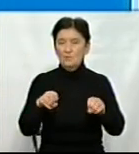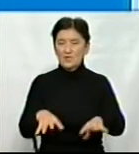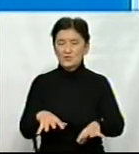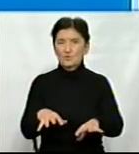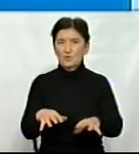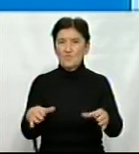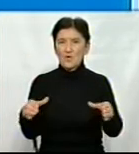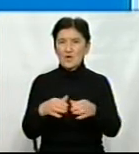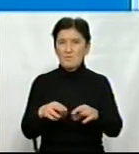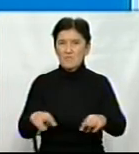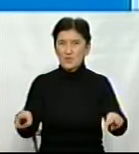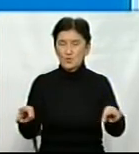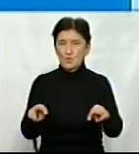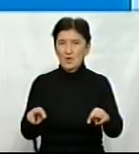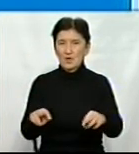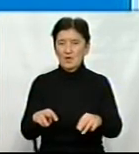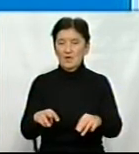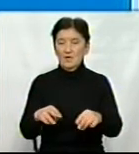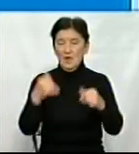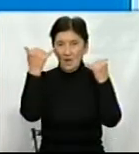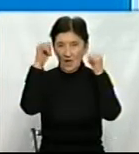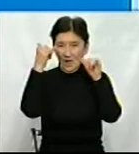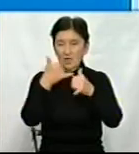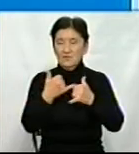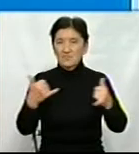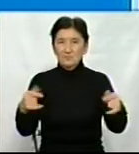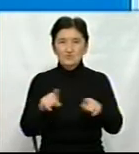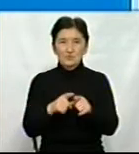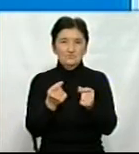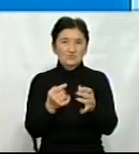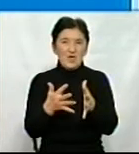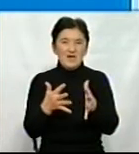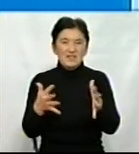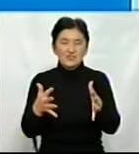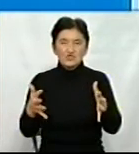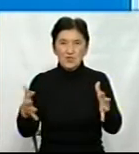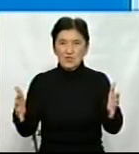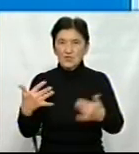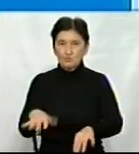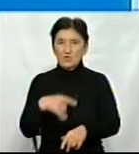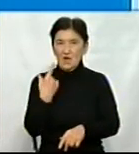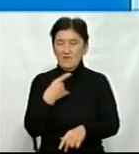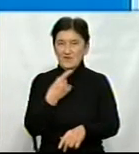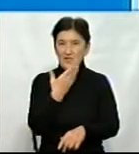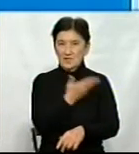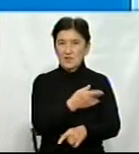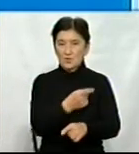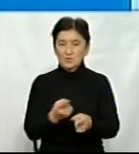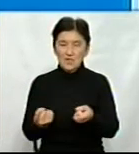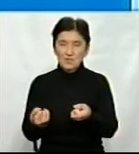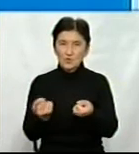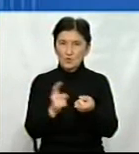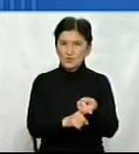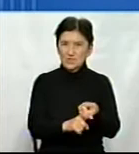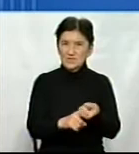номер 106, підтримка галузі тваринництва дещо розширена, як говорила вже пані Наталя, думаю, що це певні напрямки